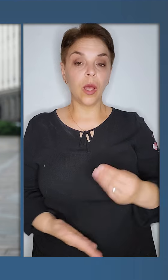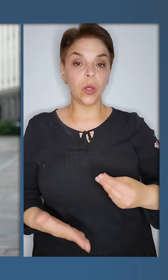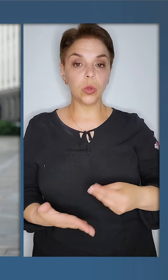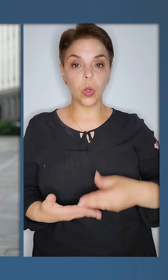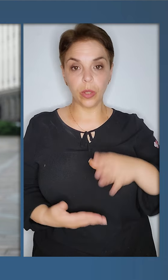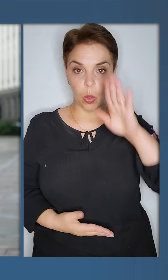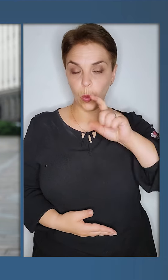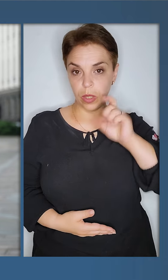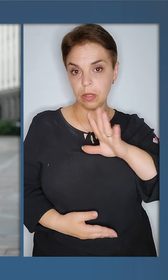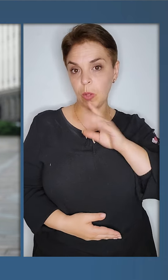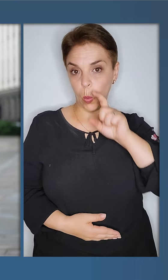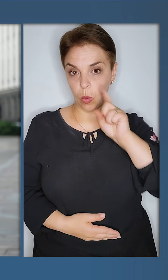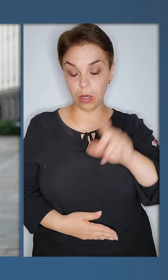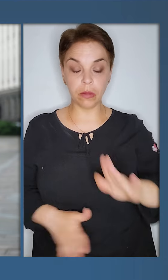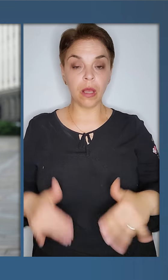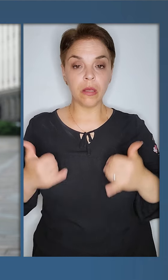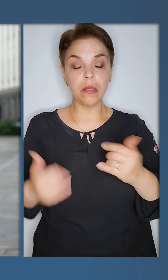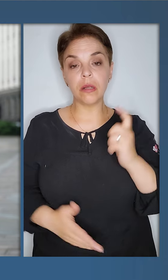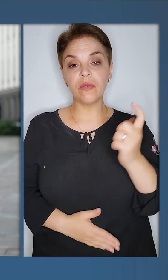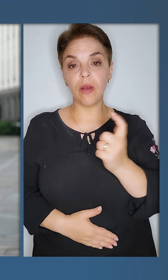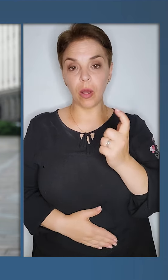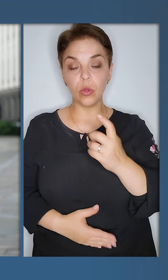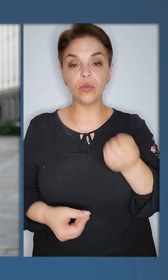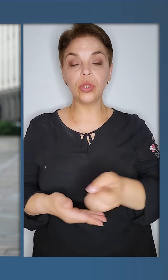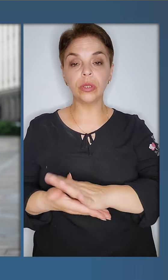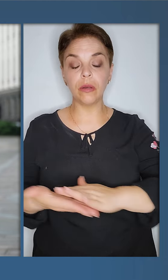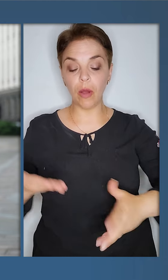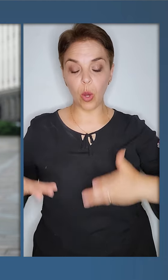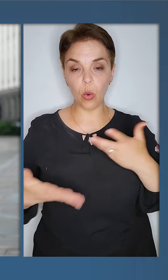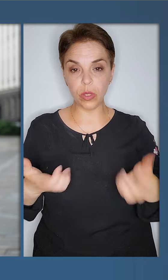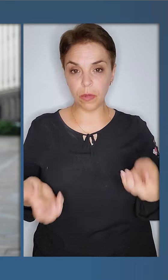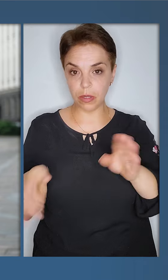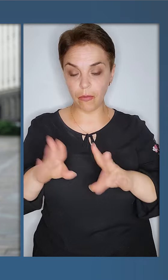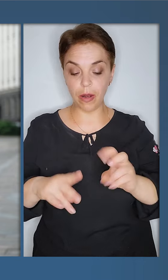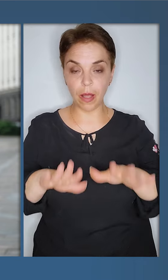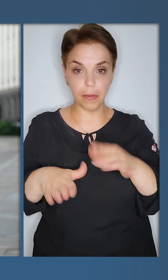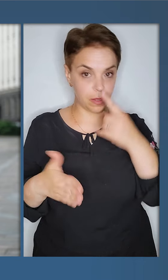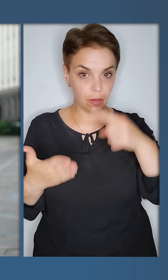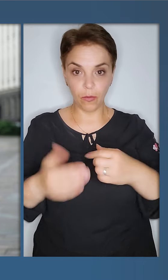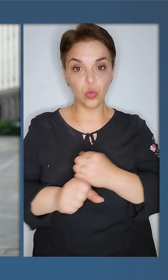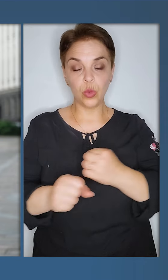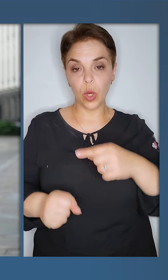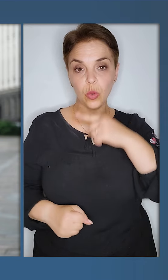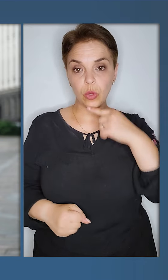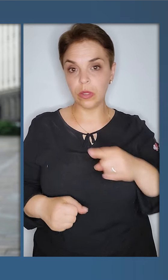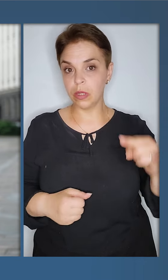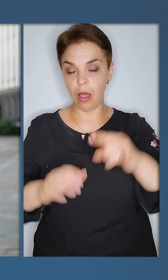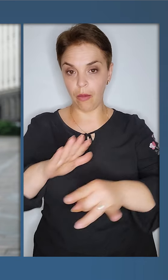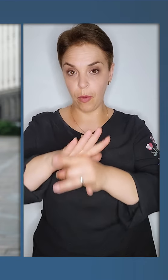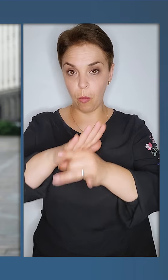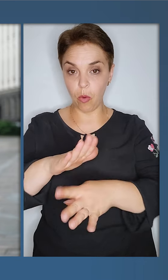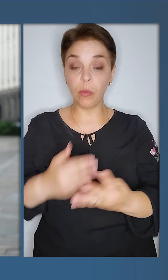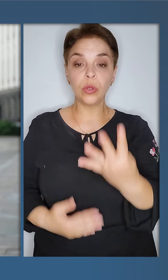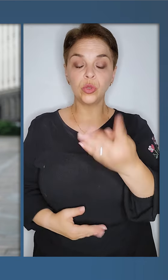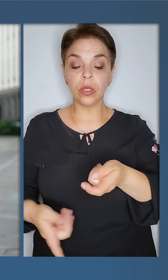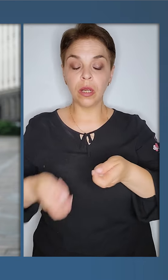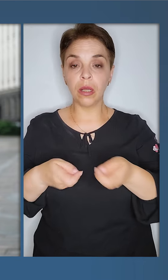Дорогі українці, українки! Зараз у Харкові ще триває розбір завалів на місці влучання російської авіабомби.